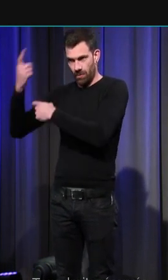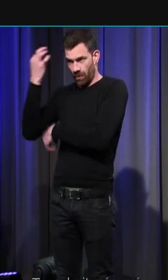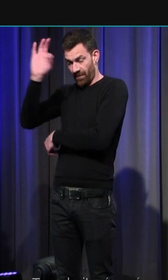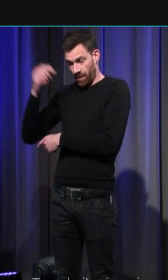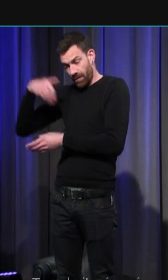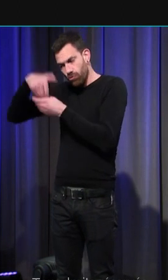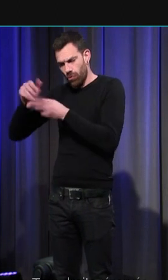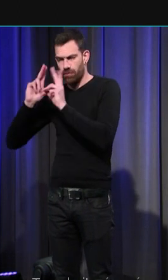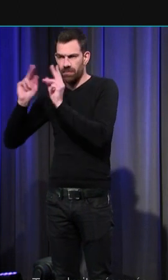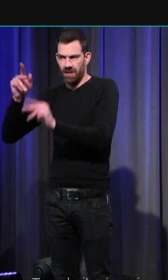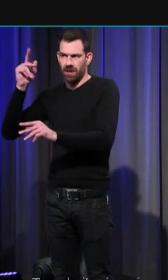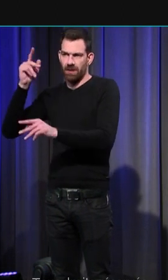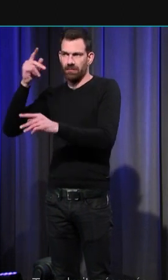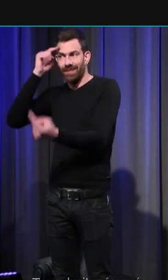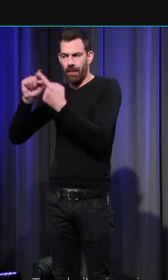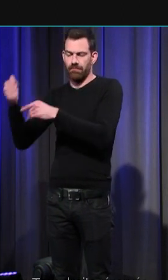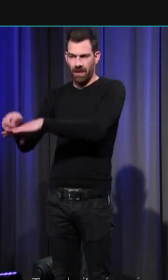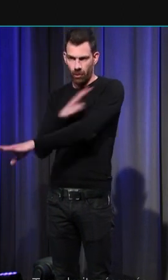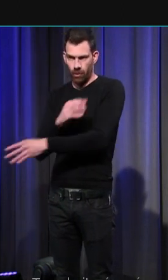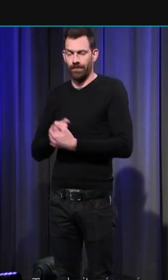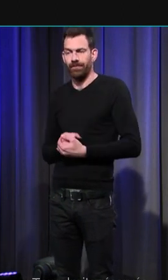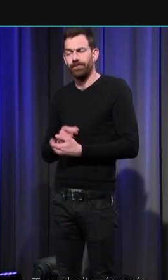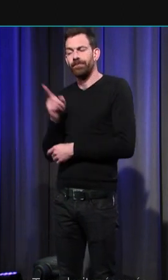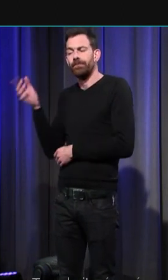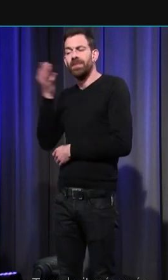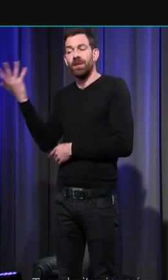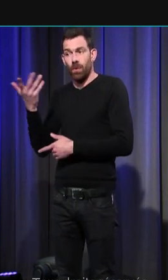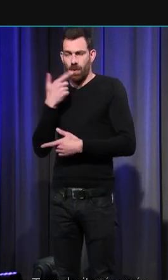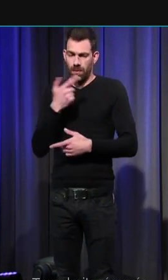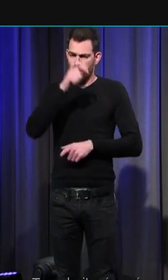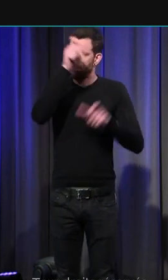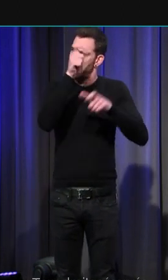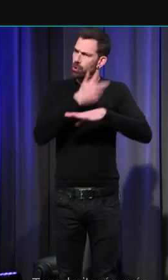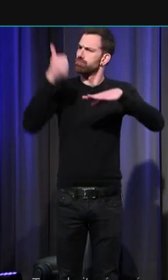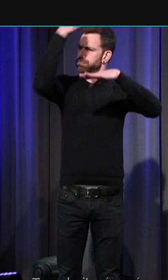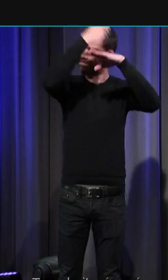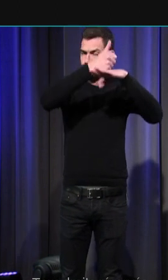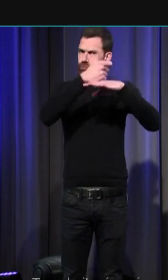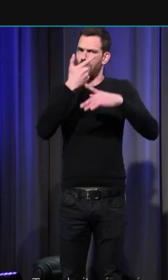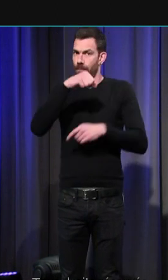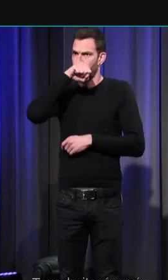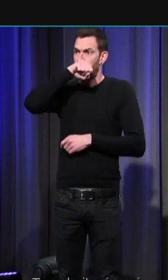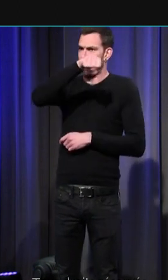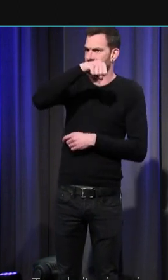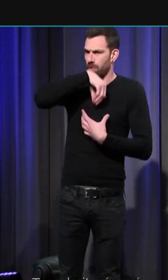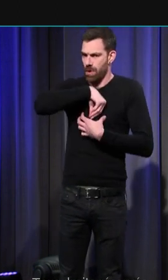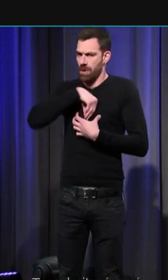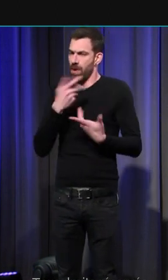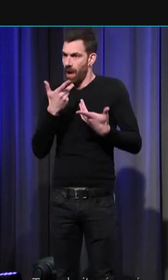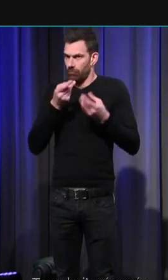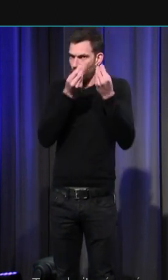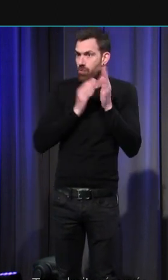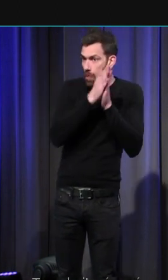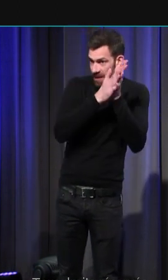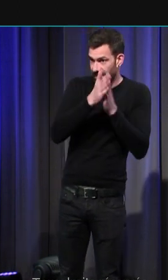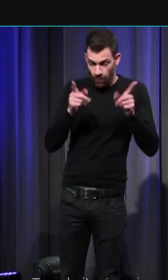Non seulement pour Michelet, les passions motivent les actions des puissants, mais c'est même par la passion que les peuples entrent